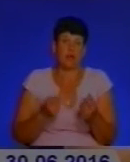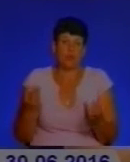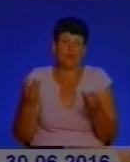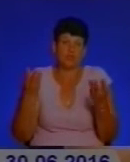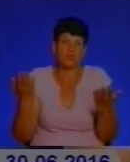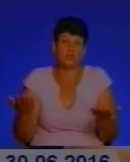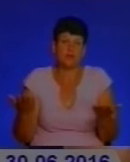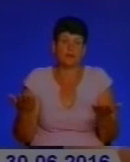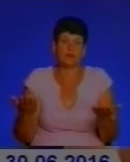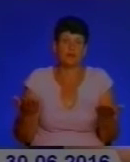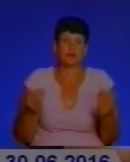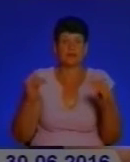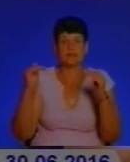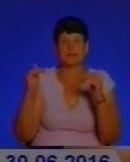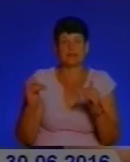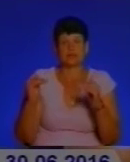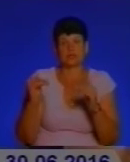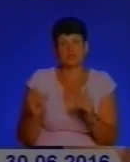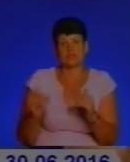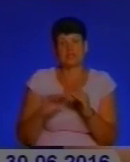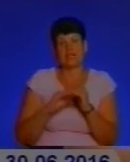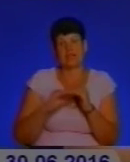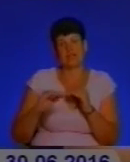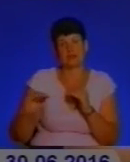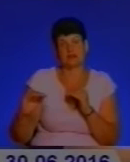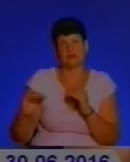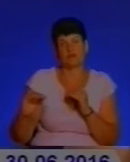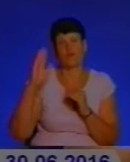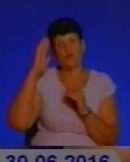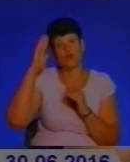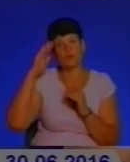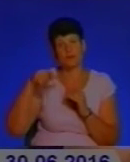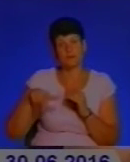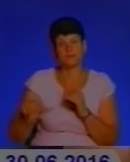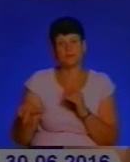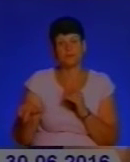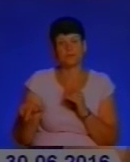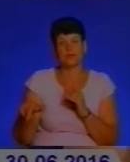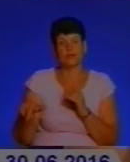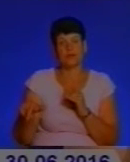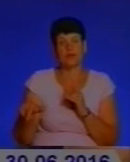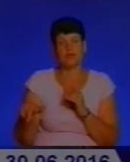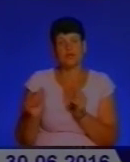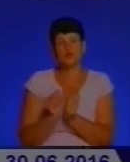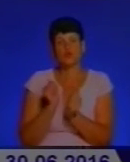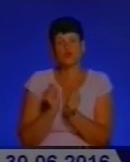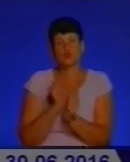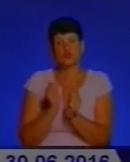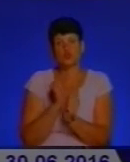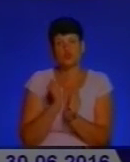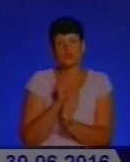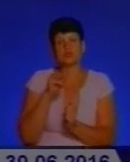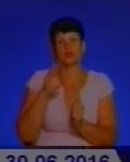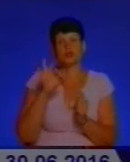впав рівень підземних вод і осушуються такі торфяніки, про які